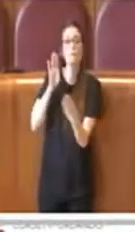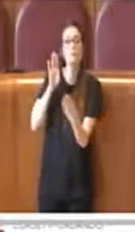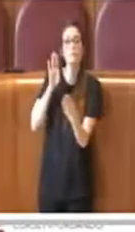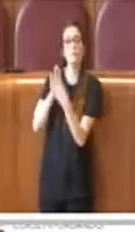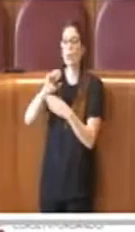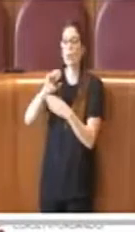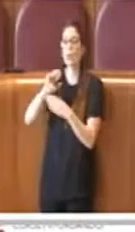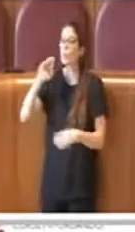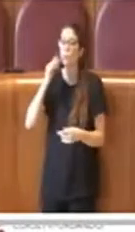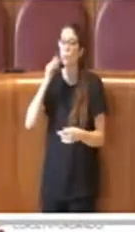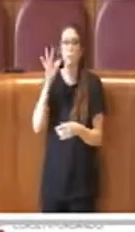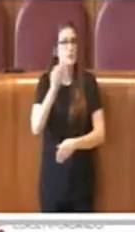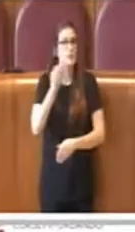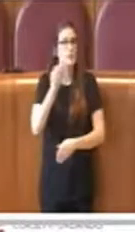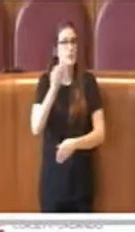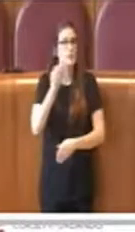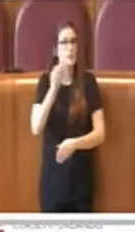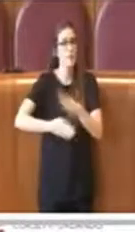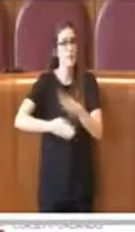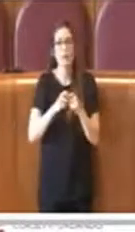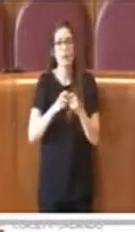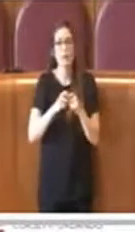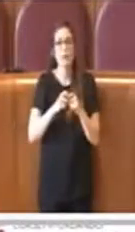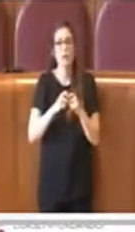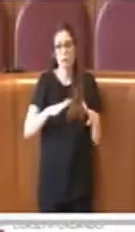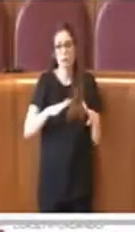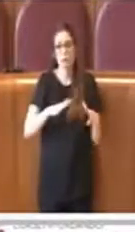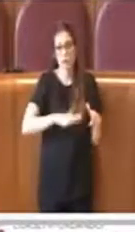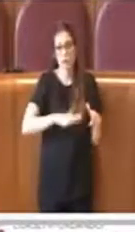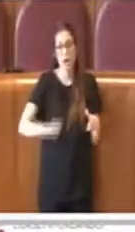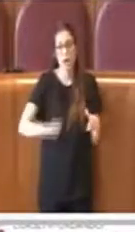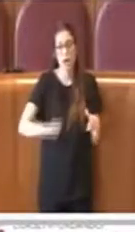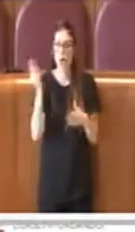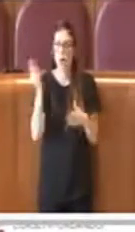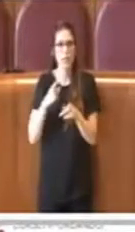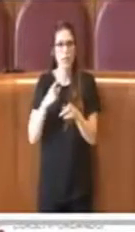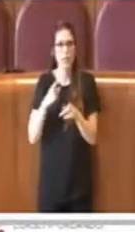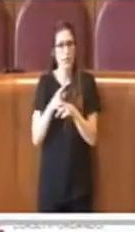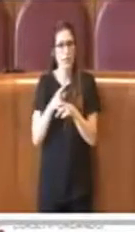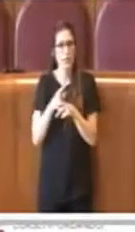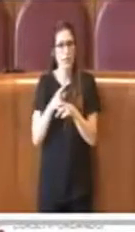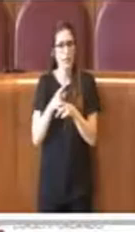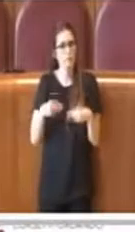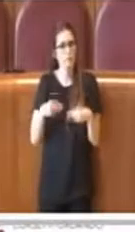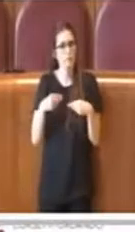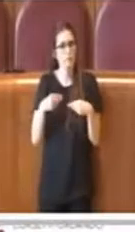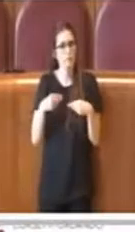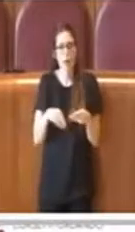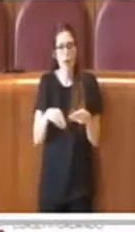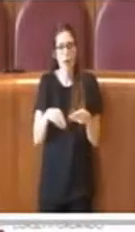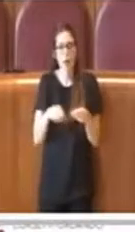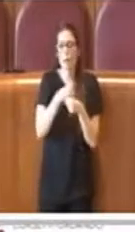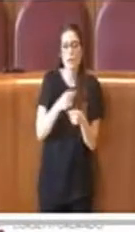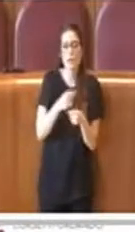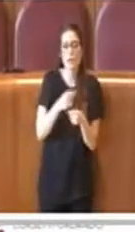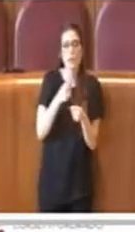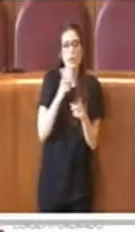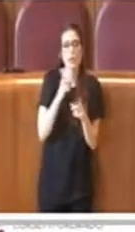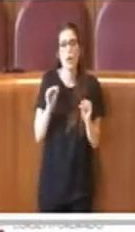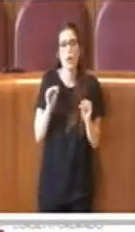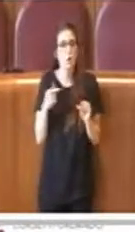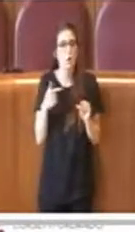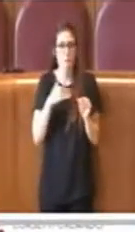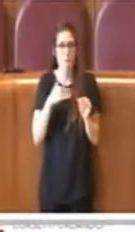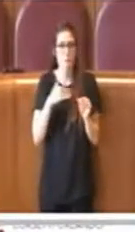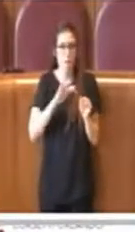le disabilità presenti sul territorio e a cui tutti gli iscritti devono aderire indipendentemente da chi e cosa rappresentano e dal